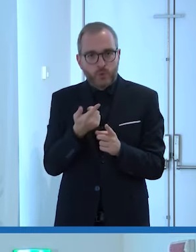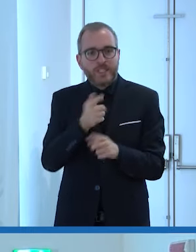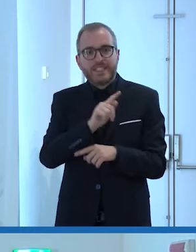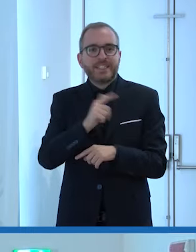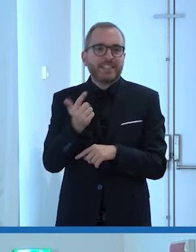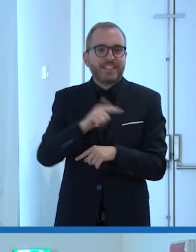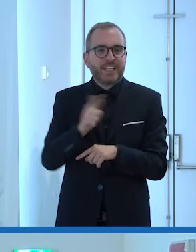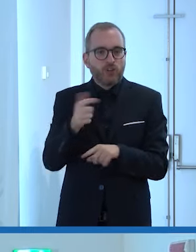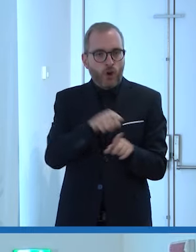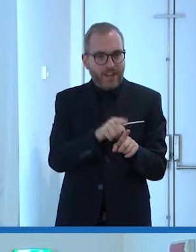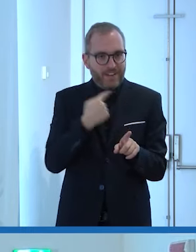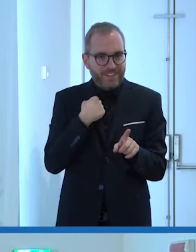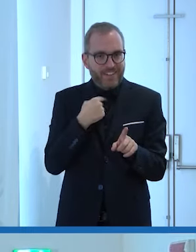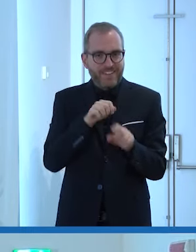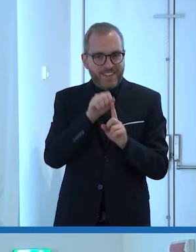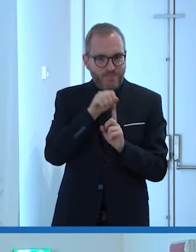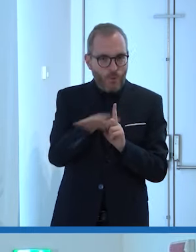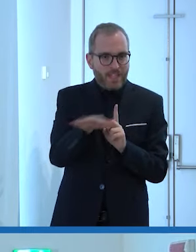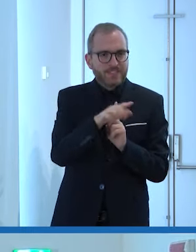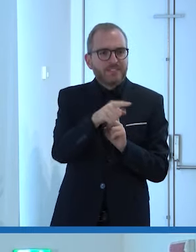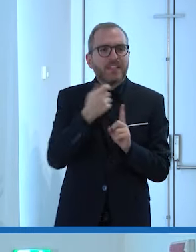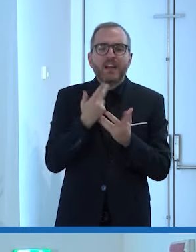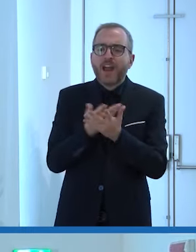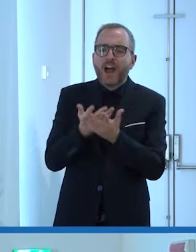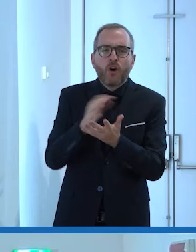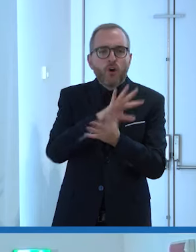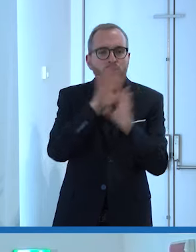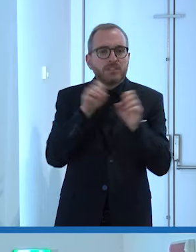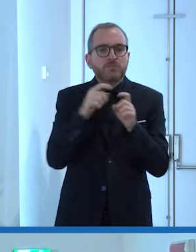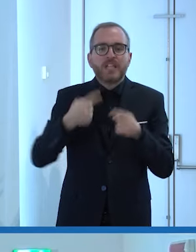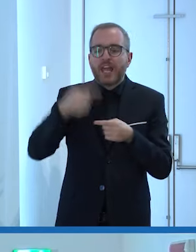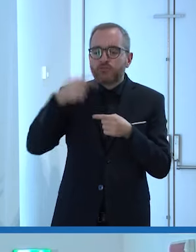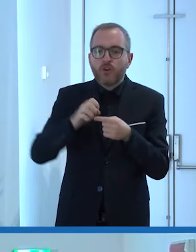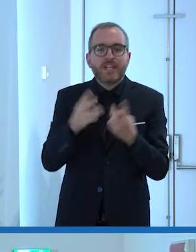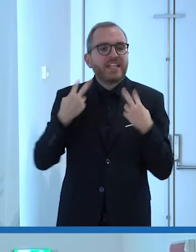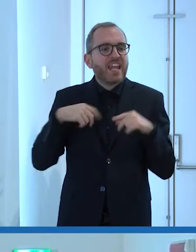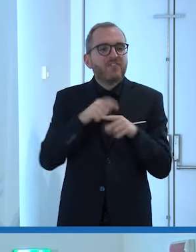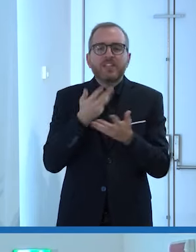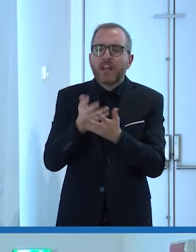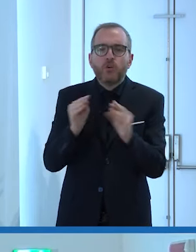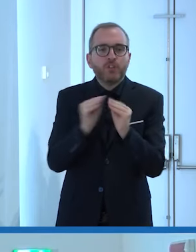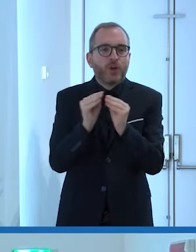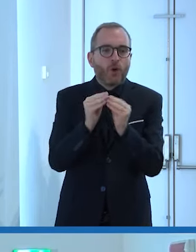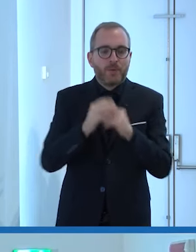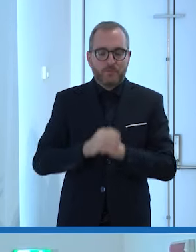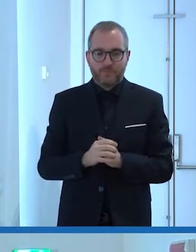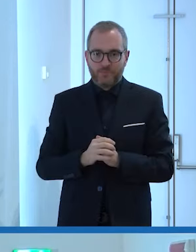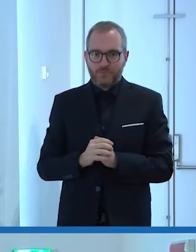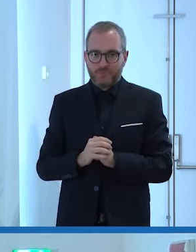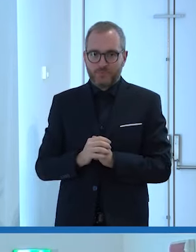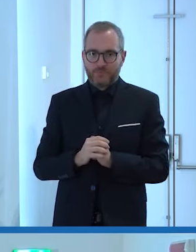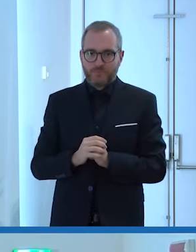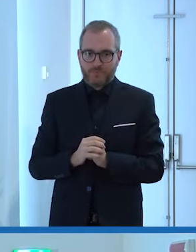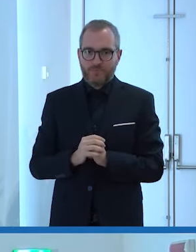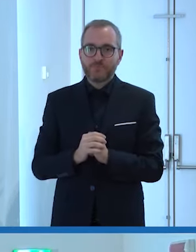che cosa fai cioè come come racconti la tua giornata la tua vita allora buongiorno